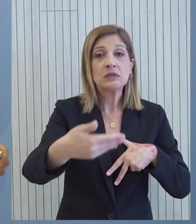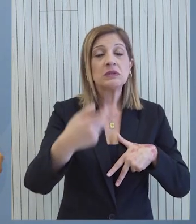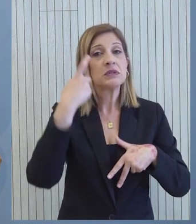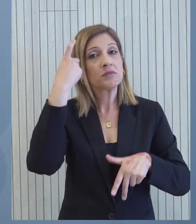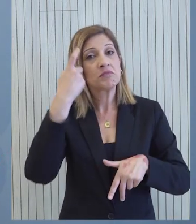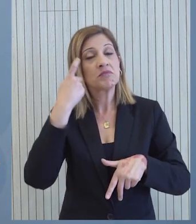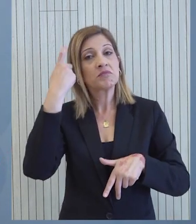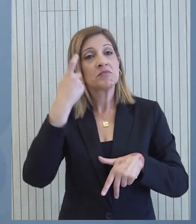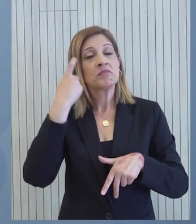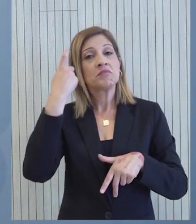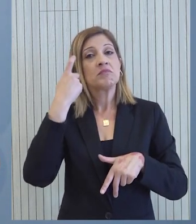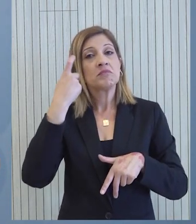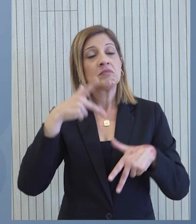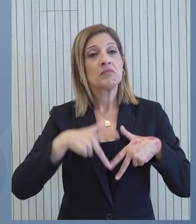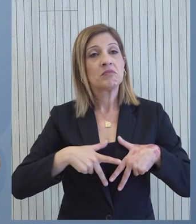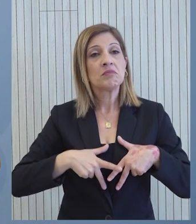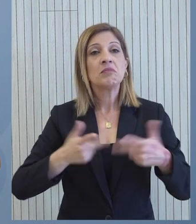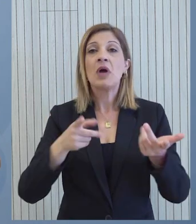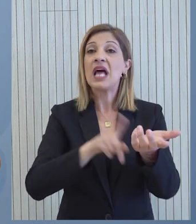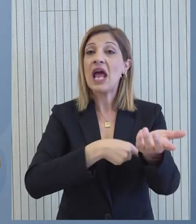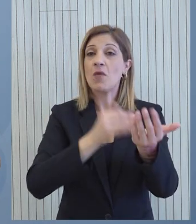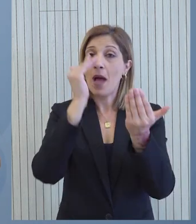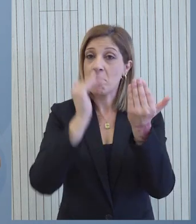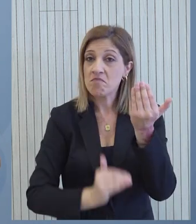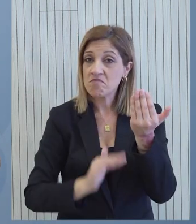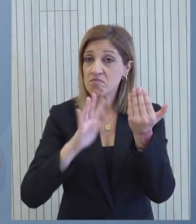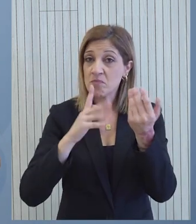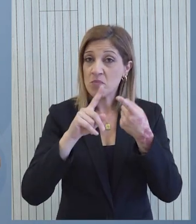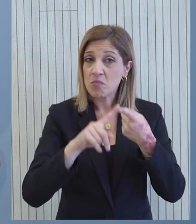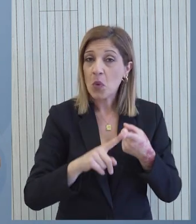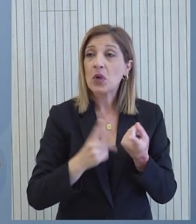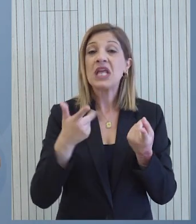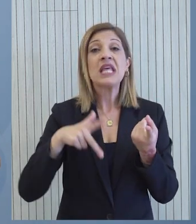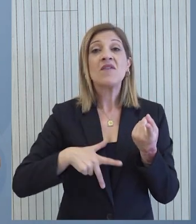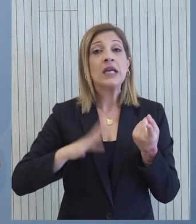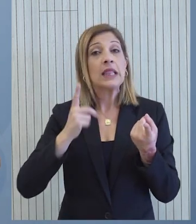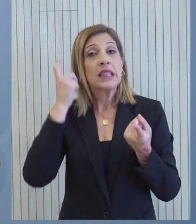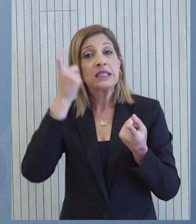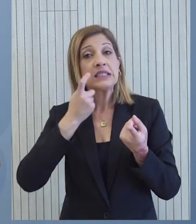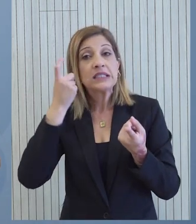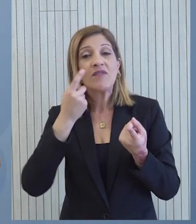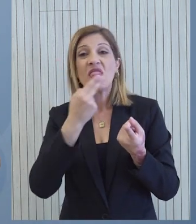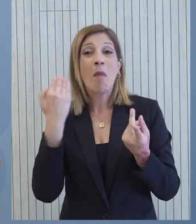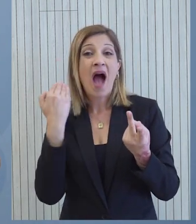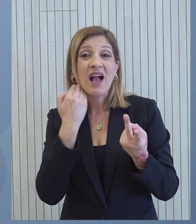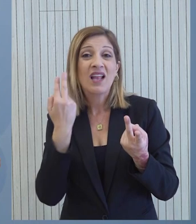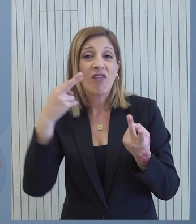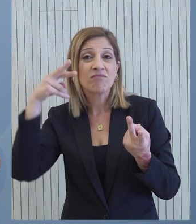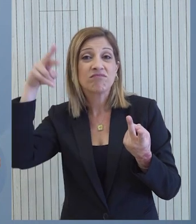Υπότιτλοι AUTHORWAVE Γίνονται διάφορες συζήτησεις σε σχέση με την ακρίβεια Να,